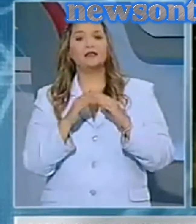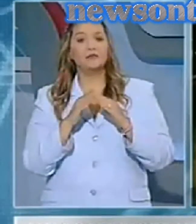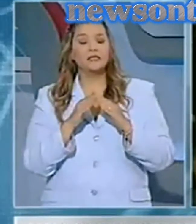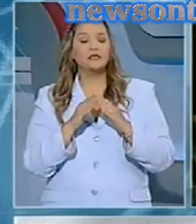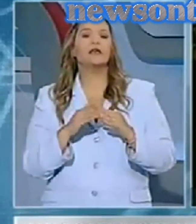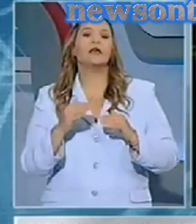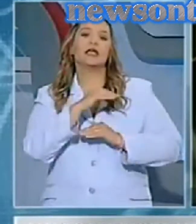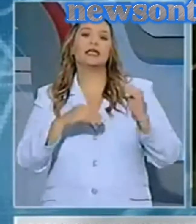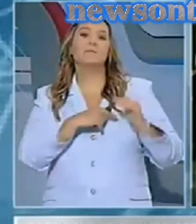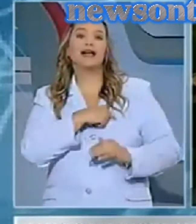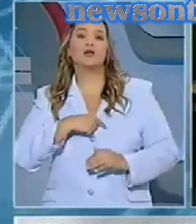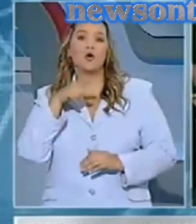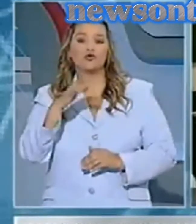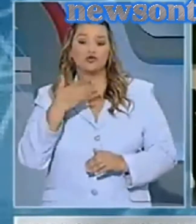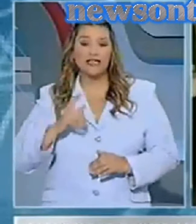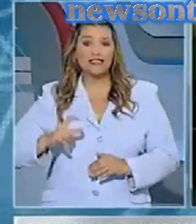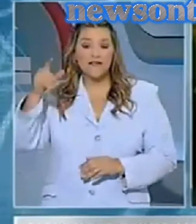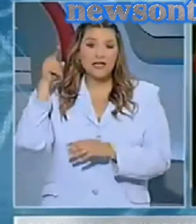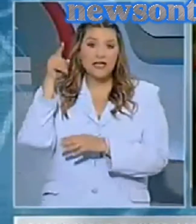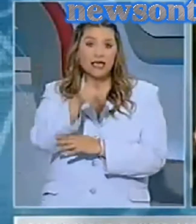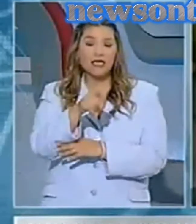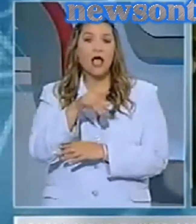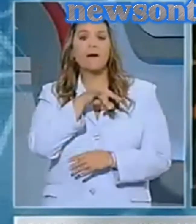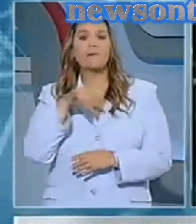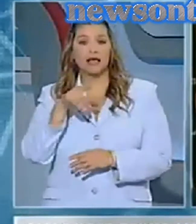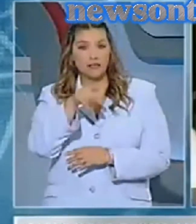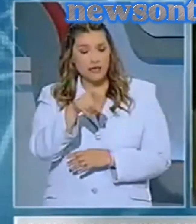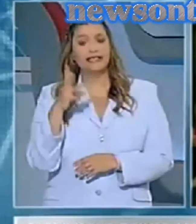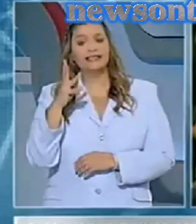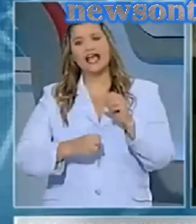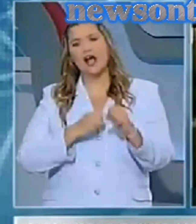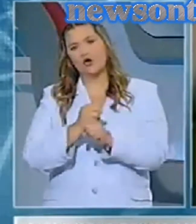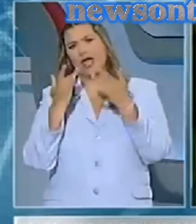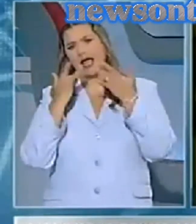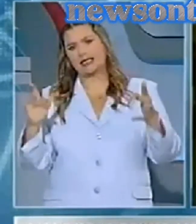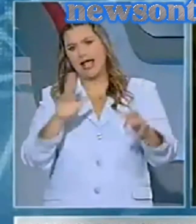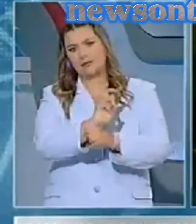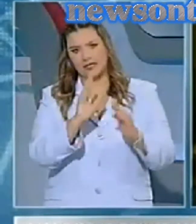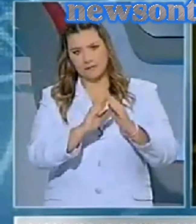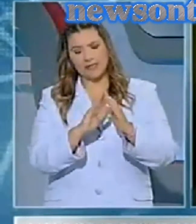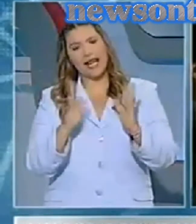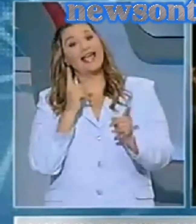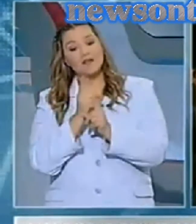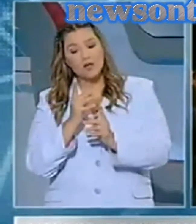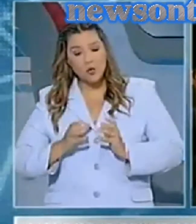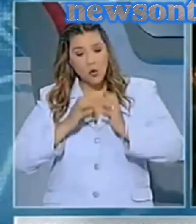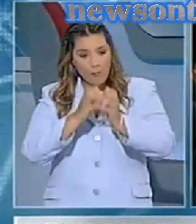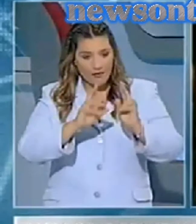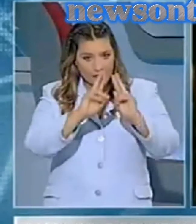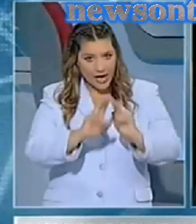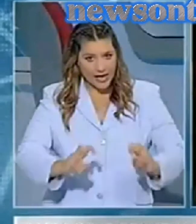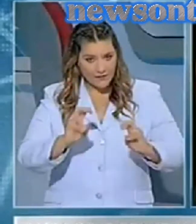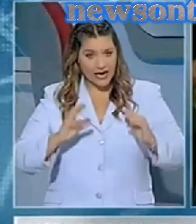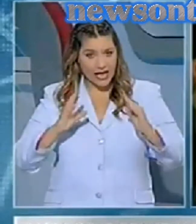Ιωάννινα. Ένα σπίτι το οποίο ίδιος φαίρεται να έχει εγκαταλείψει τα τελευταία τέσσερα χρόνια. Εκεί μετέβηκε ειδικό κλιμάκιο της αντιτρομοκρατικής